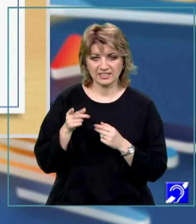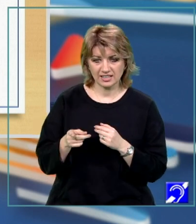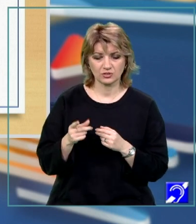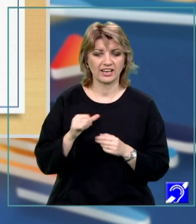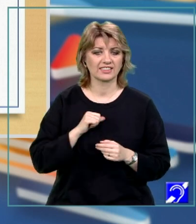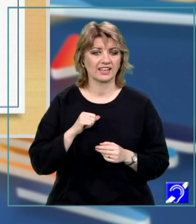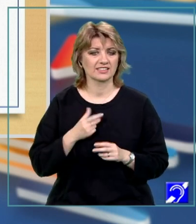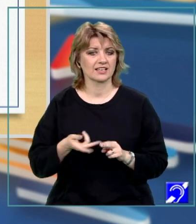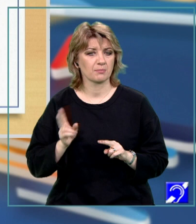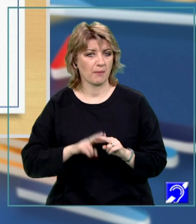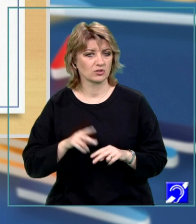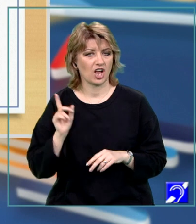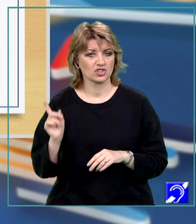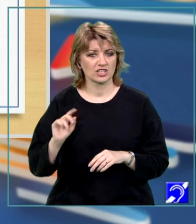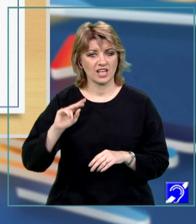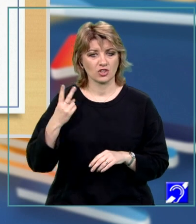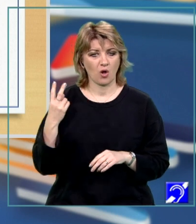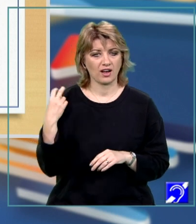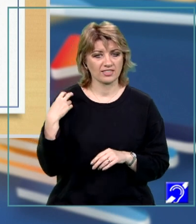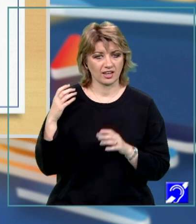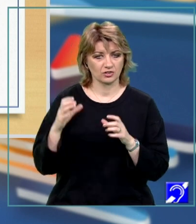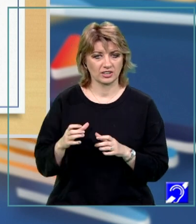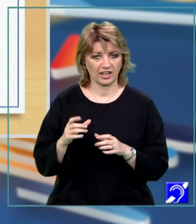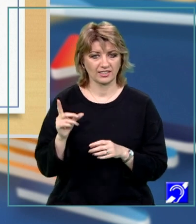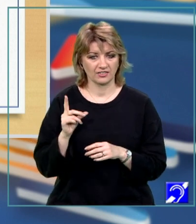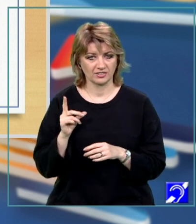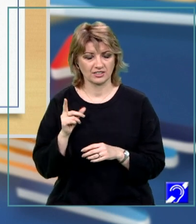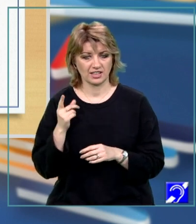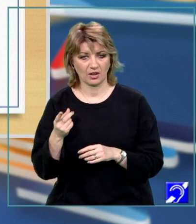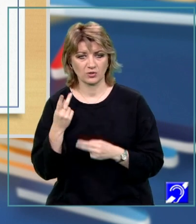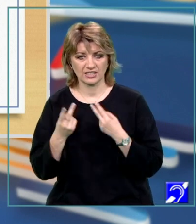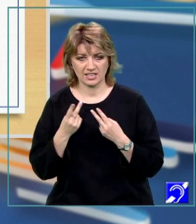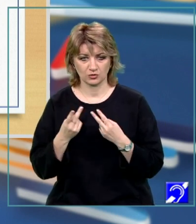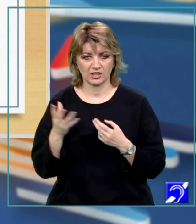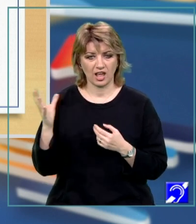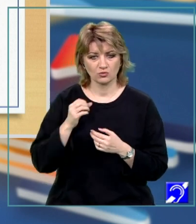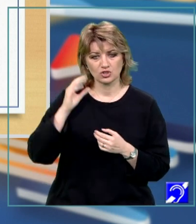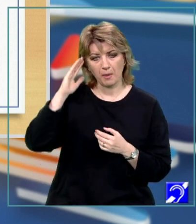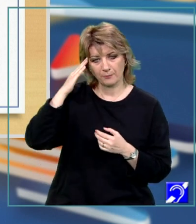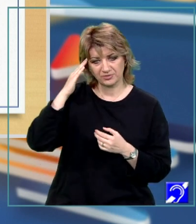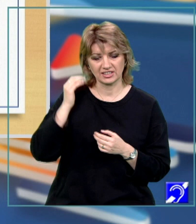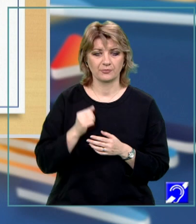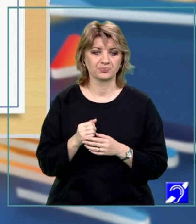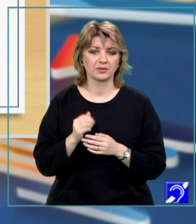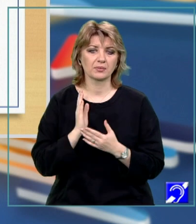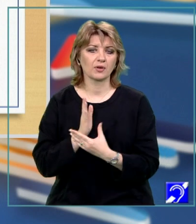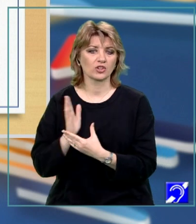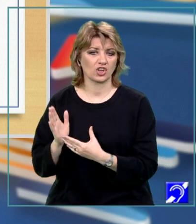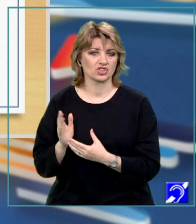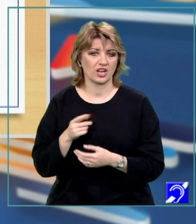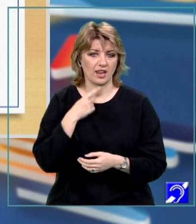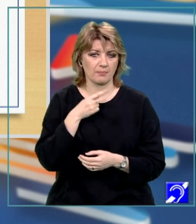Ne interesează mai mult aceasta a doua categorie, cele definite de utilizator. Dar ne aducem aminte că în bibliotecile